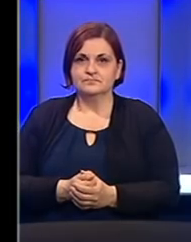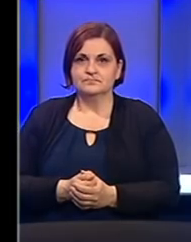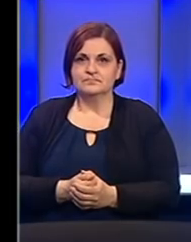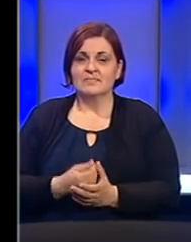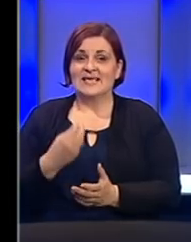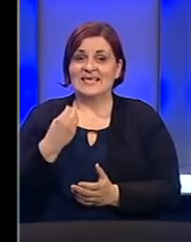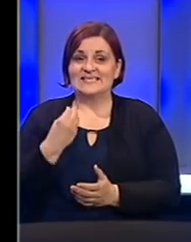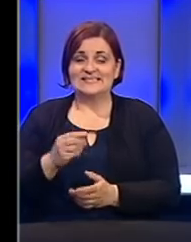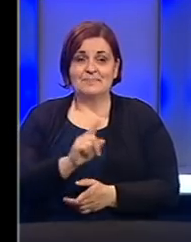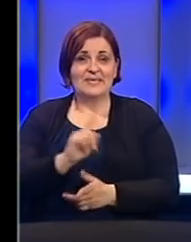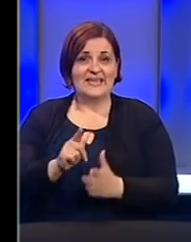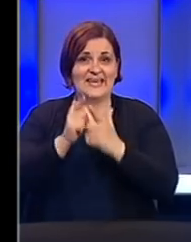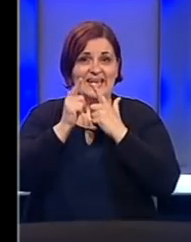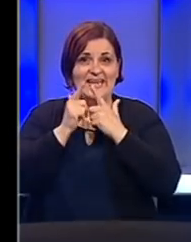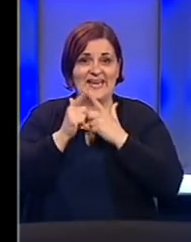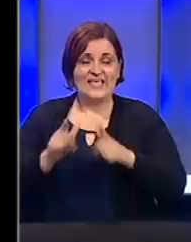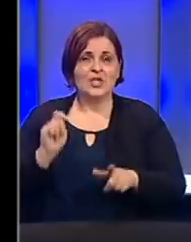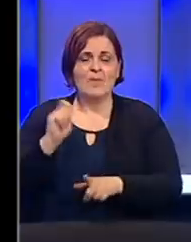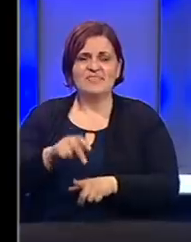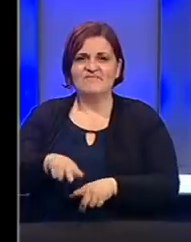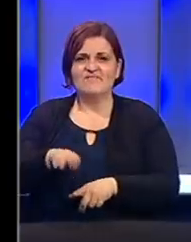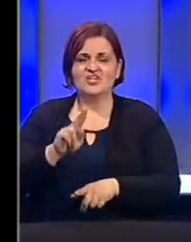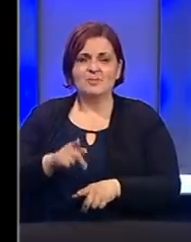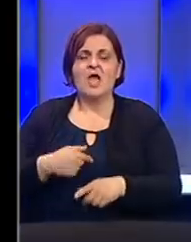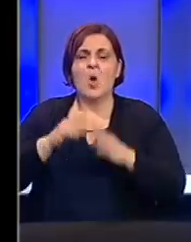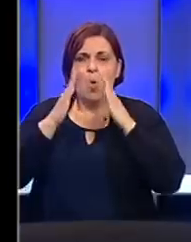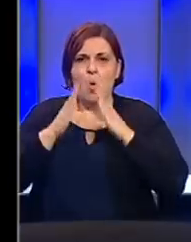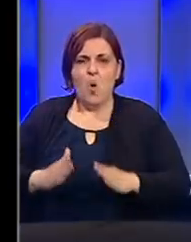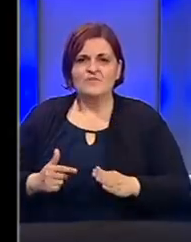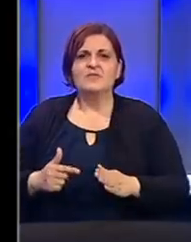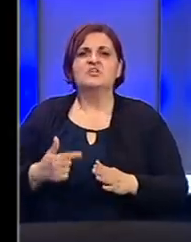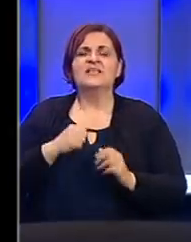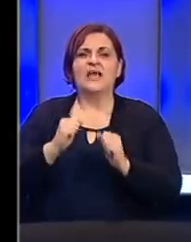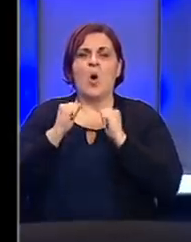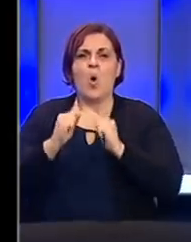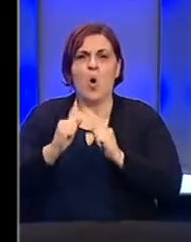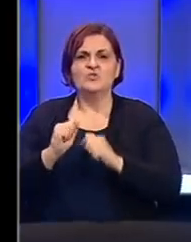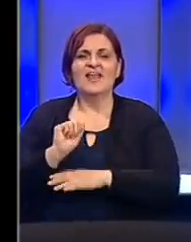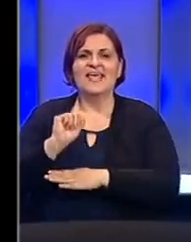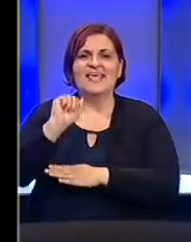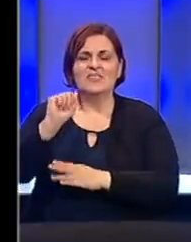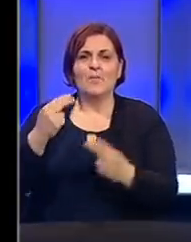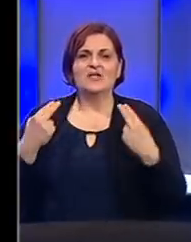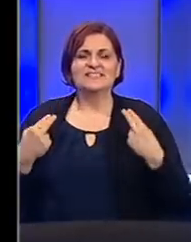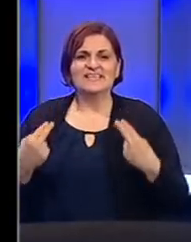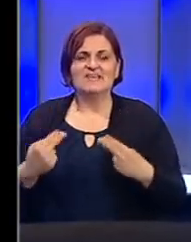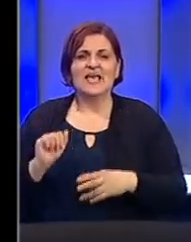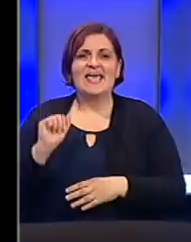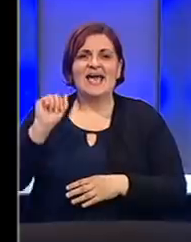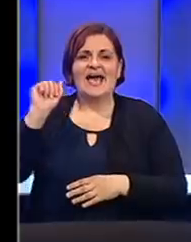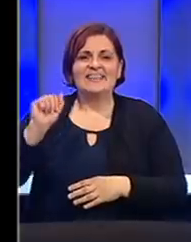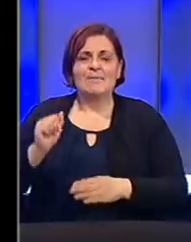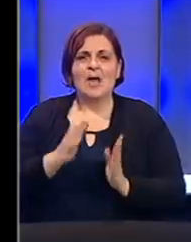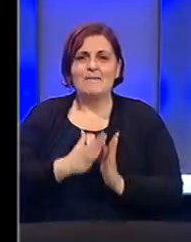Srbija neće da zvolite da pobedi fašizom. Uvjer sam da ćemo se izboriti za očuvanje demokratskih vrednosti, demokratskog